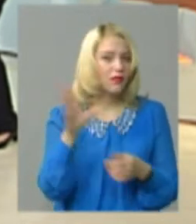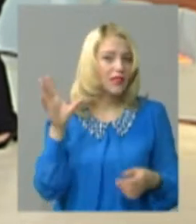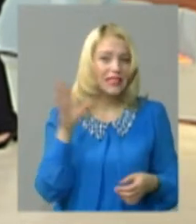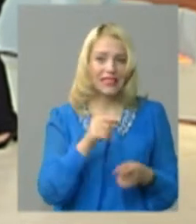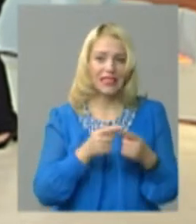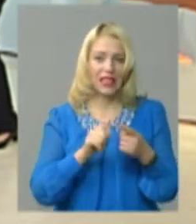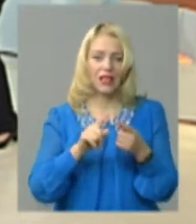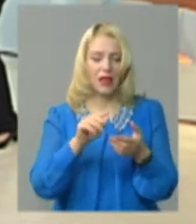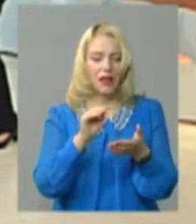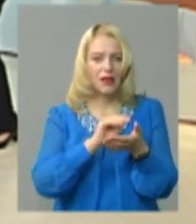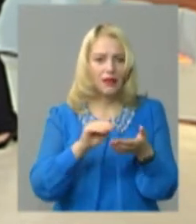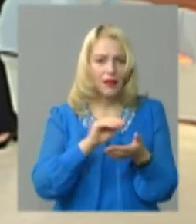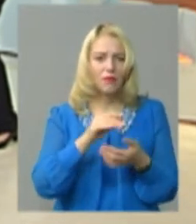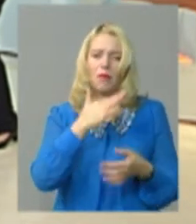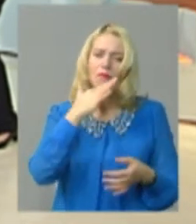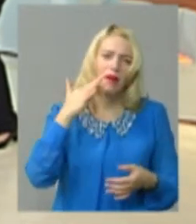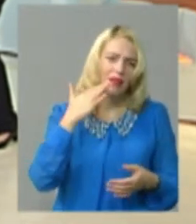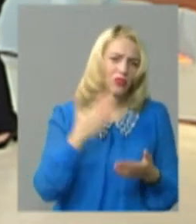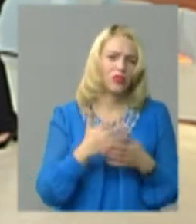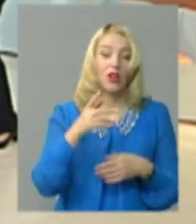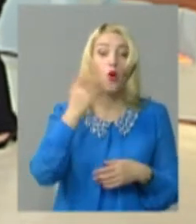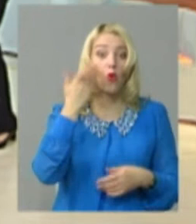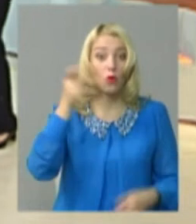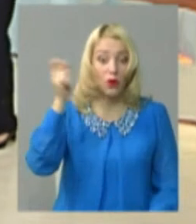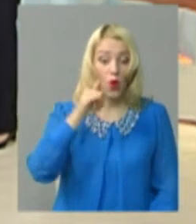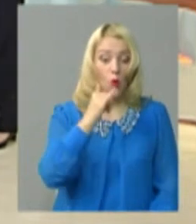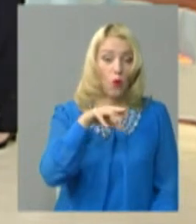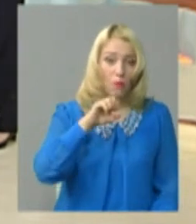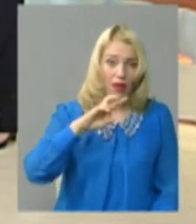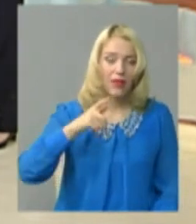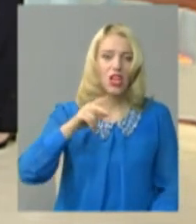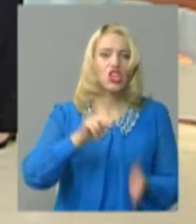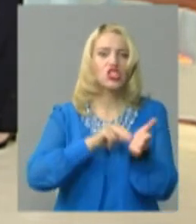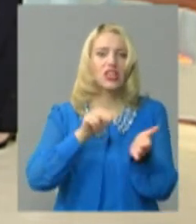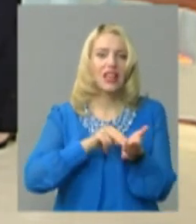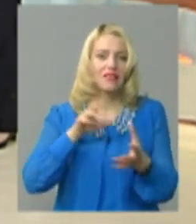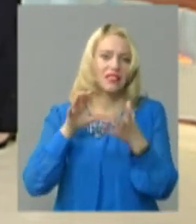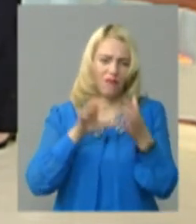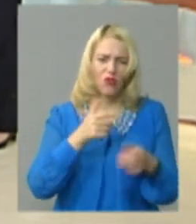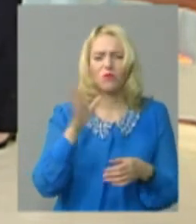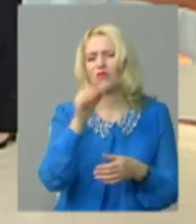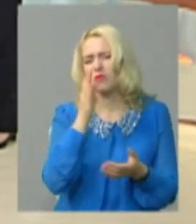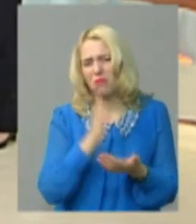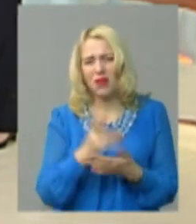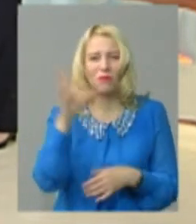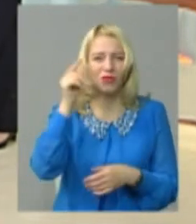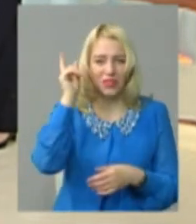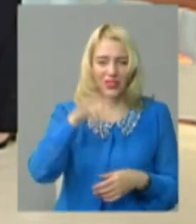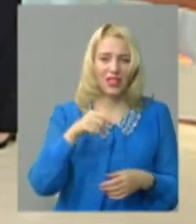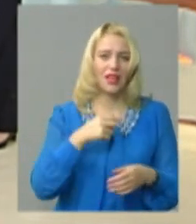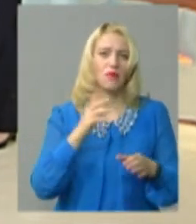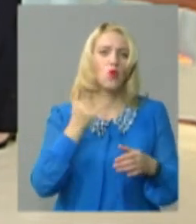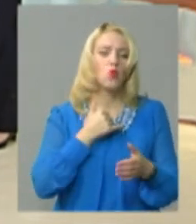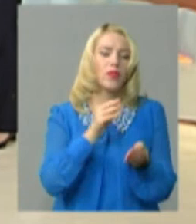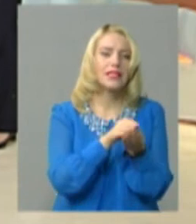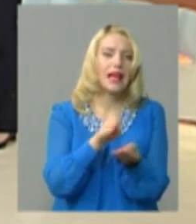Синагоги. Ну, в нас є теж купа, коли приїжджають в Умань, приїжджають черкаські автобуси, ми то все маємо і все це знаємо. Теж є невеличке. У нас